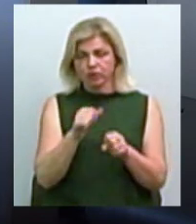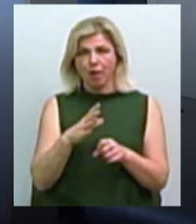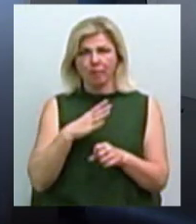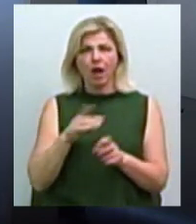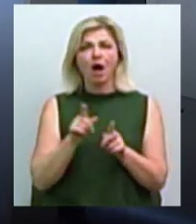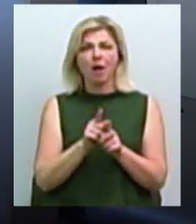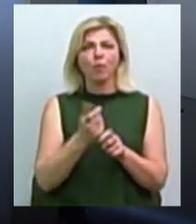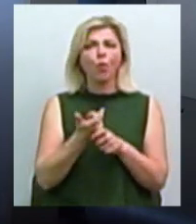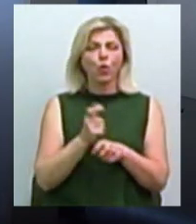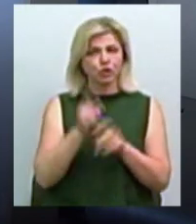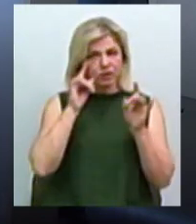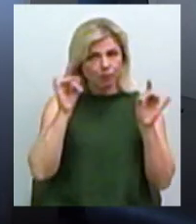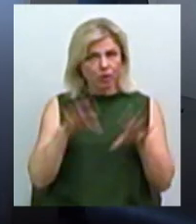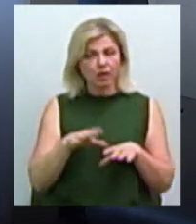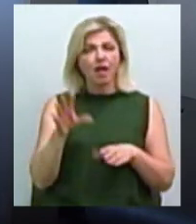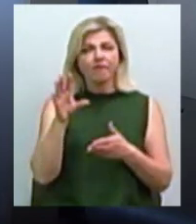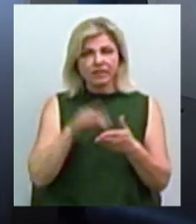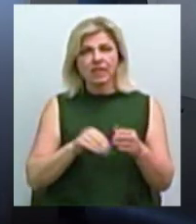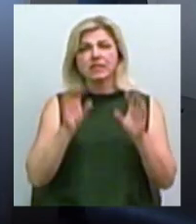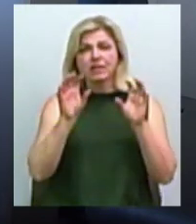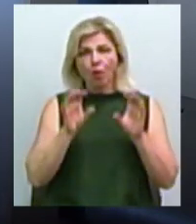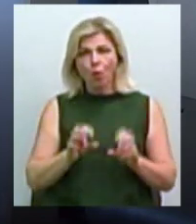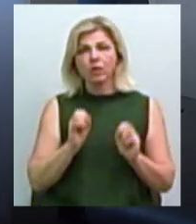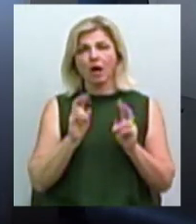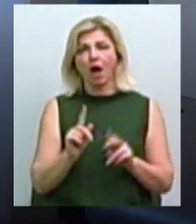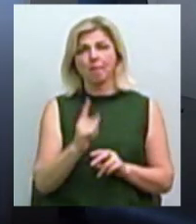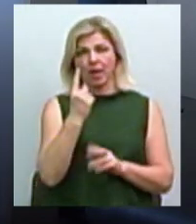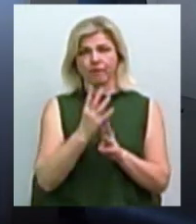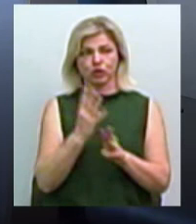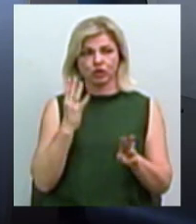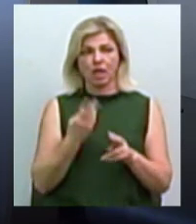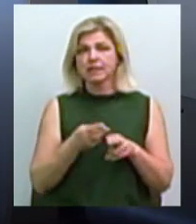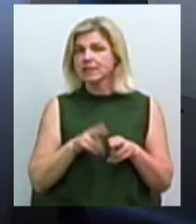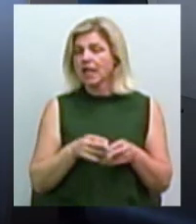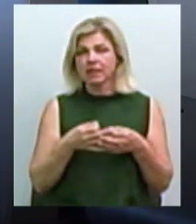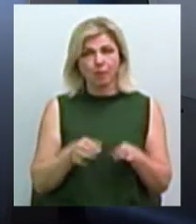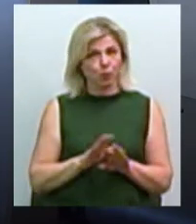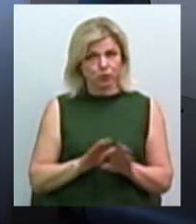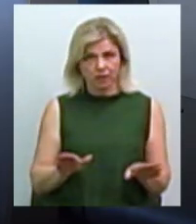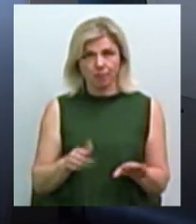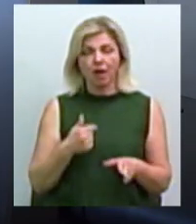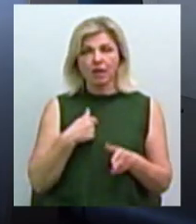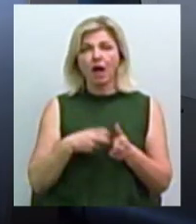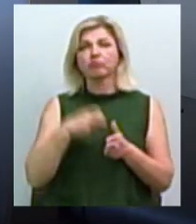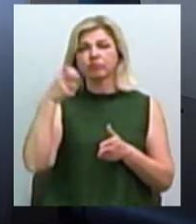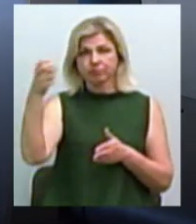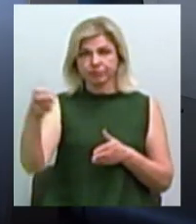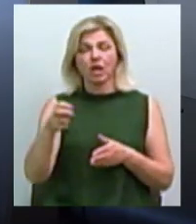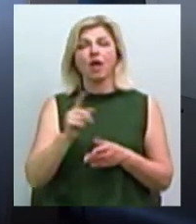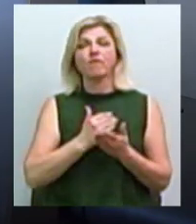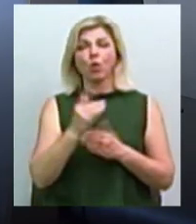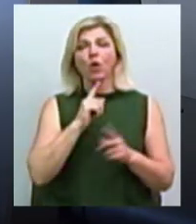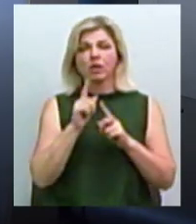було так дуже спонтанно, і ці закони також пройшли, як першочергові. Це непропустимо. Я написала пану Розумкову о том, що такі